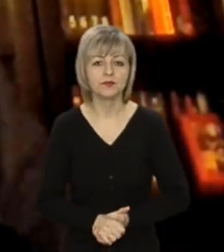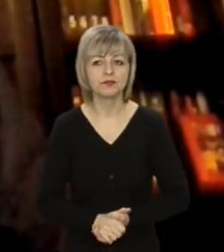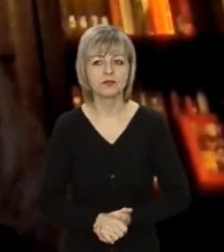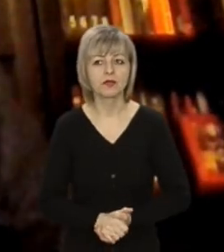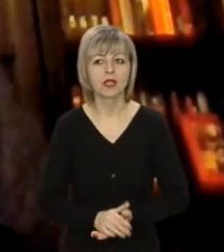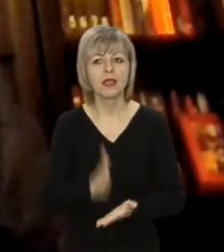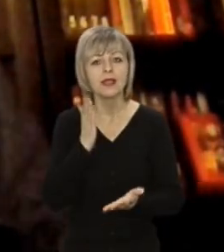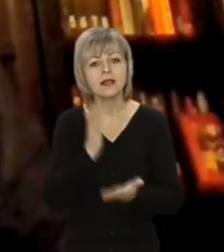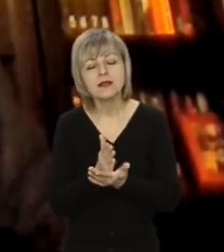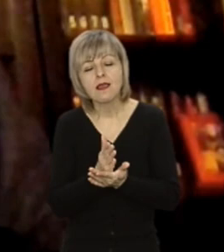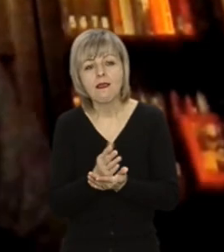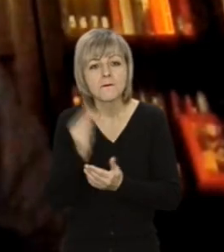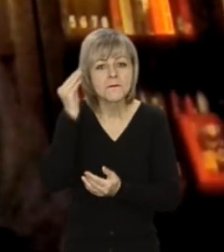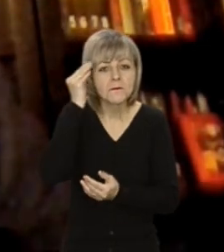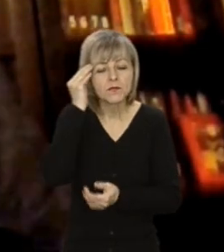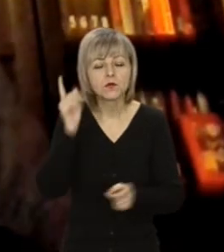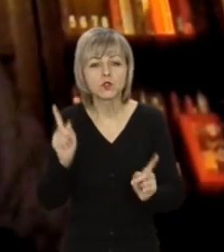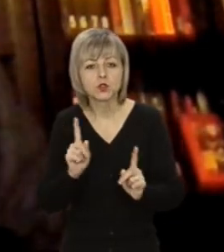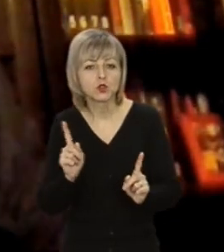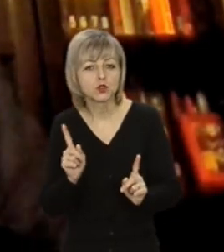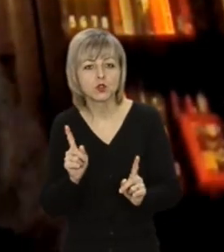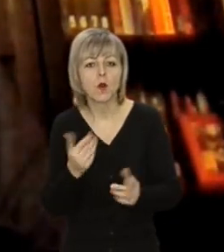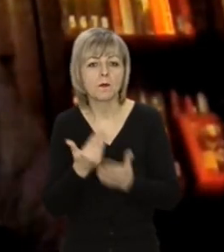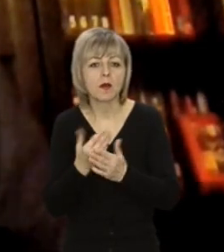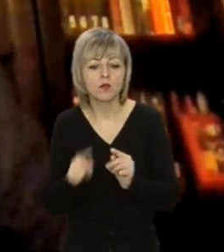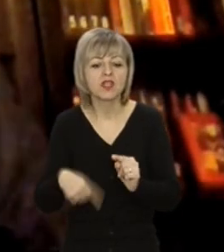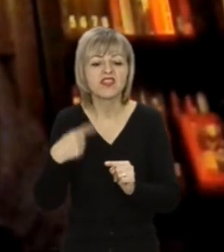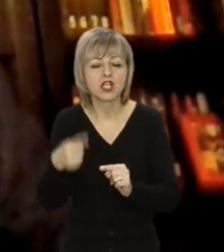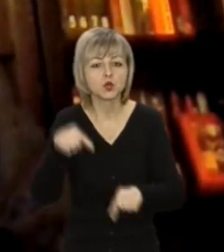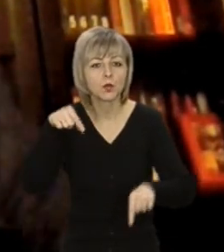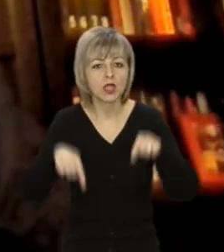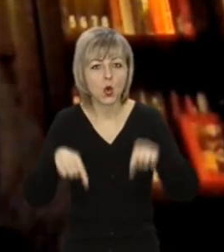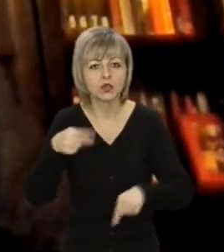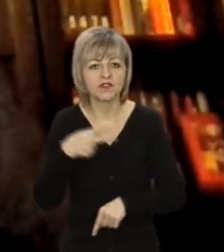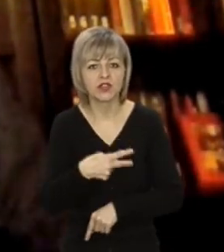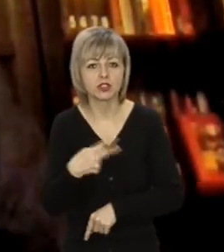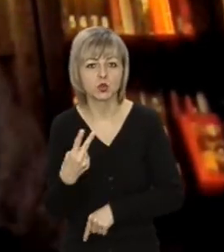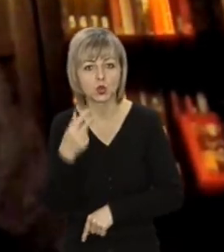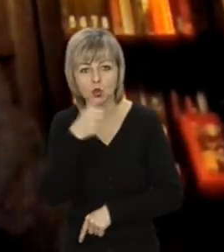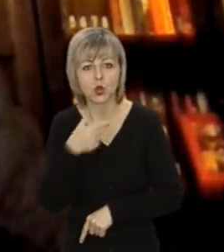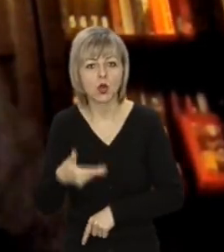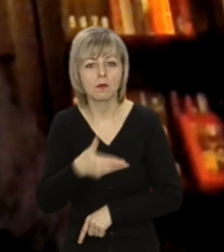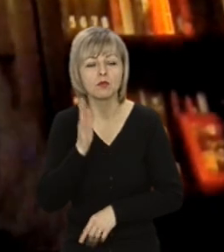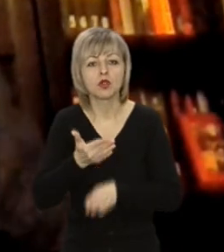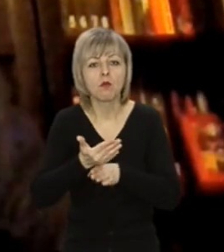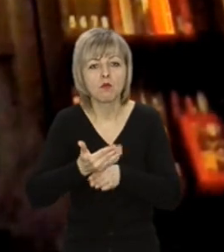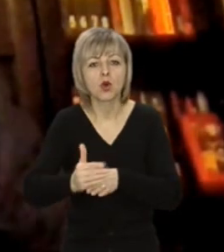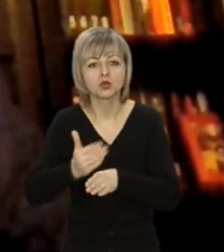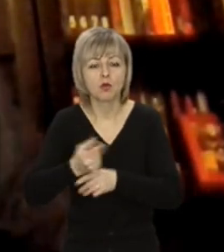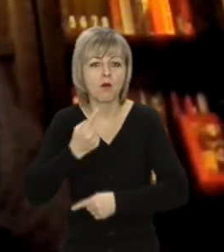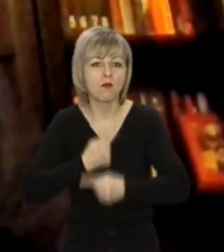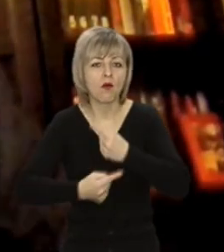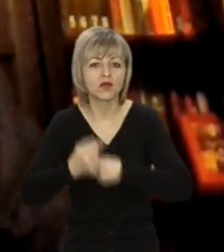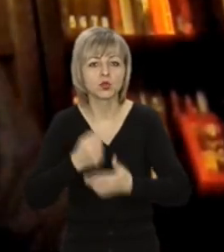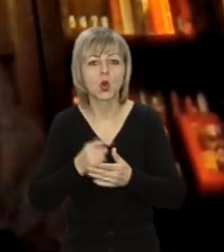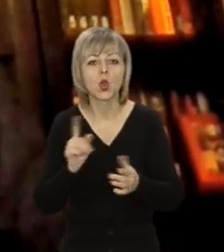Є прогнози, які говорять про те, що, мабуть, наступно осінь 2022 року ми будемо поступово повертатися